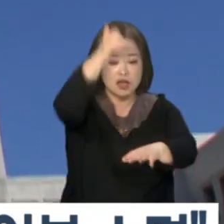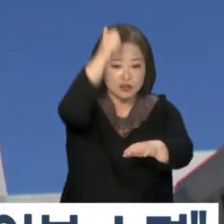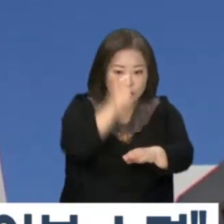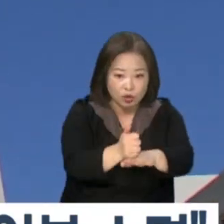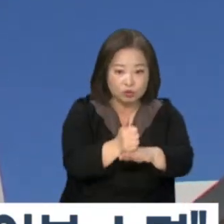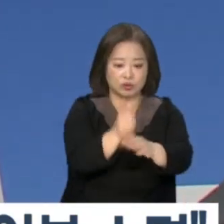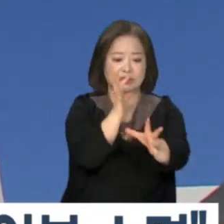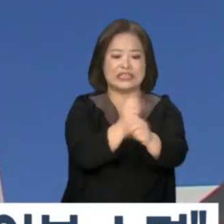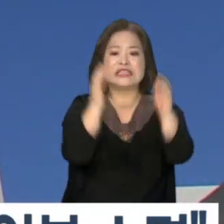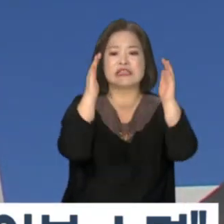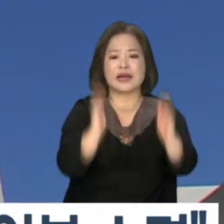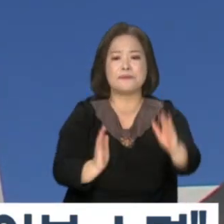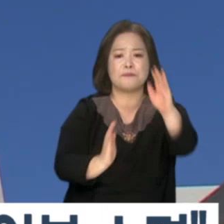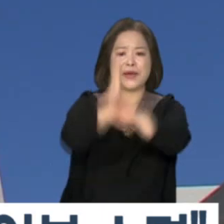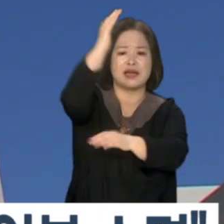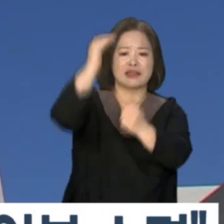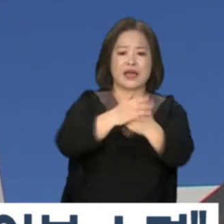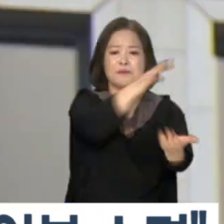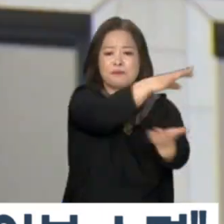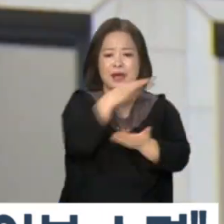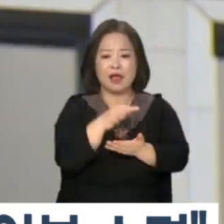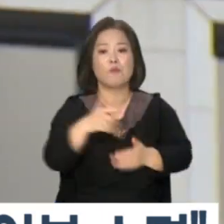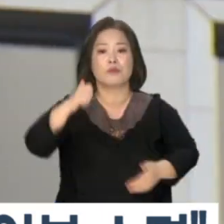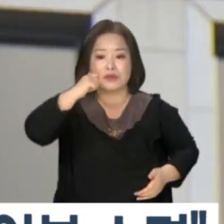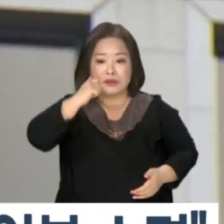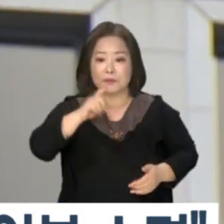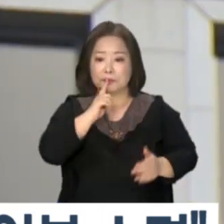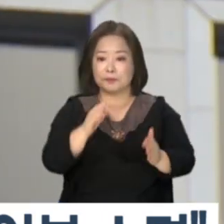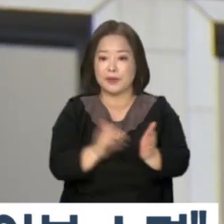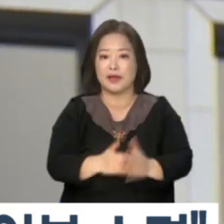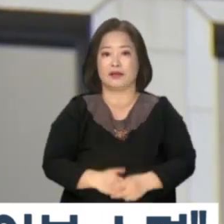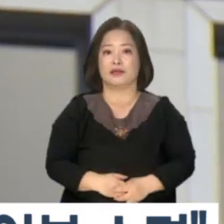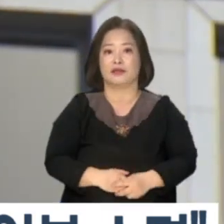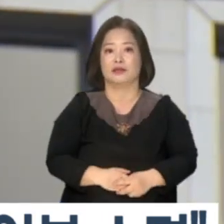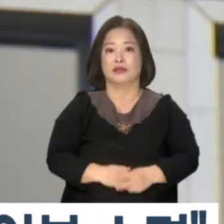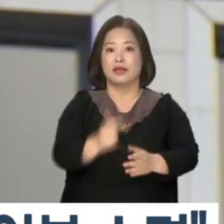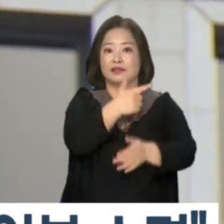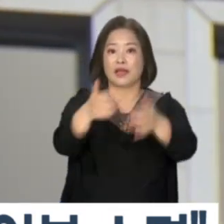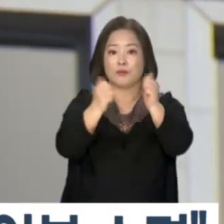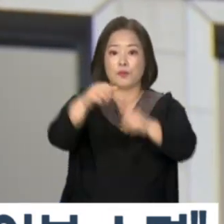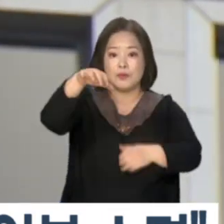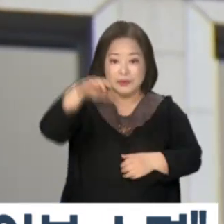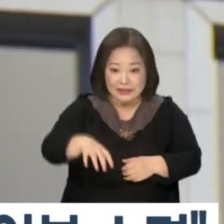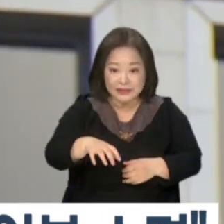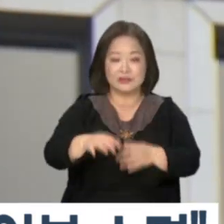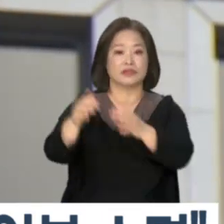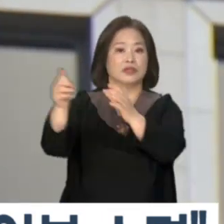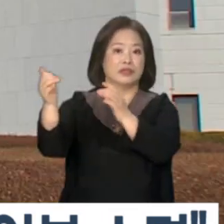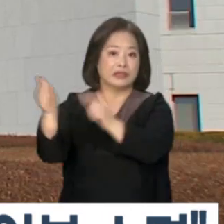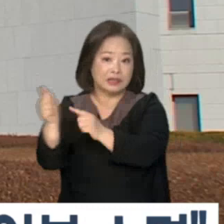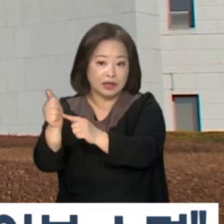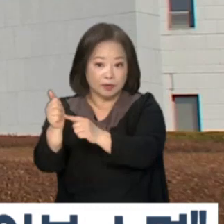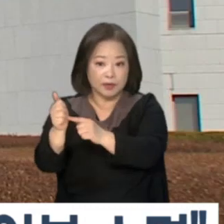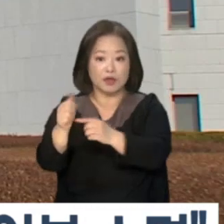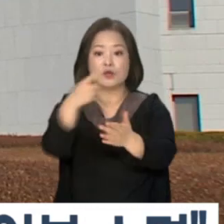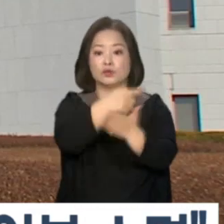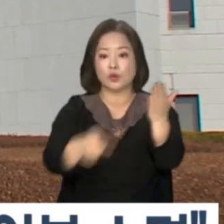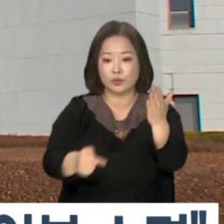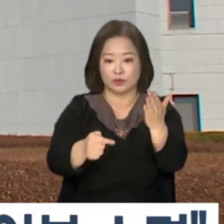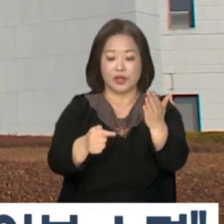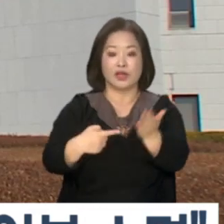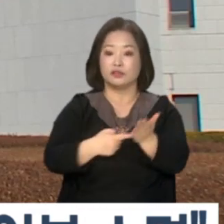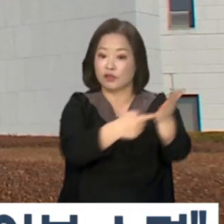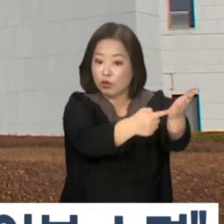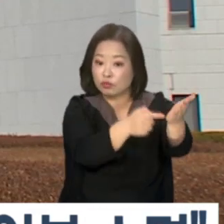청구할 수 있는 기간에 지나 받을 수 없다는 대법원 판결을 받았습니다. 대법원은 A씨가 제기한 손해배상